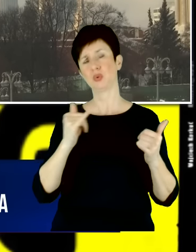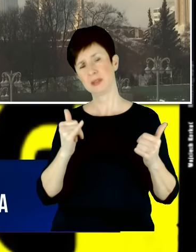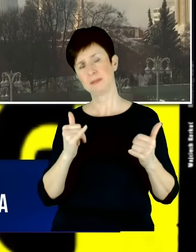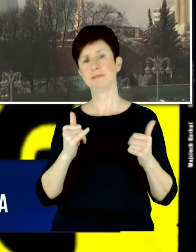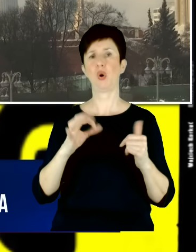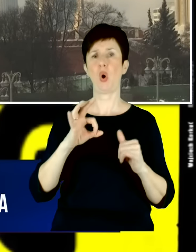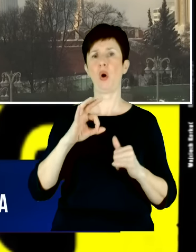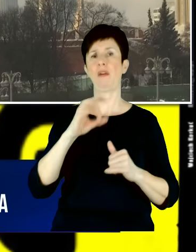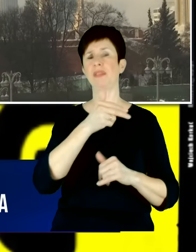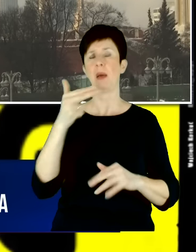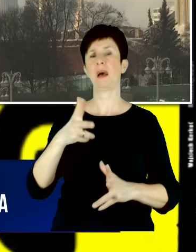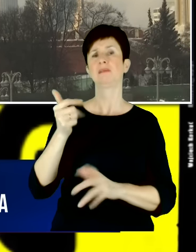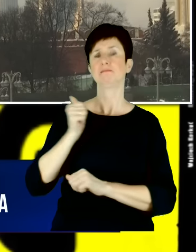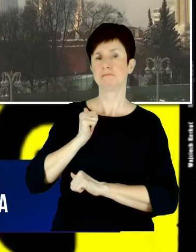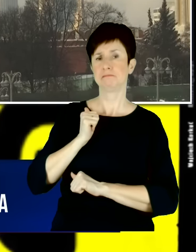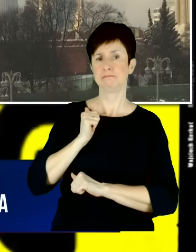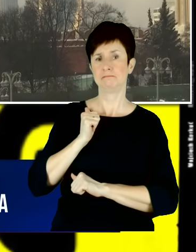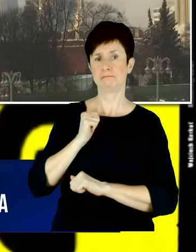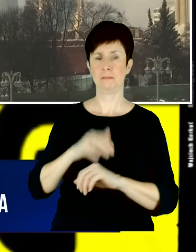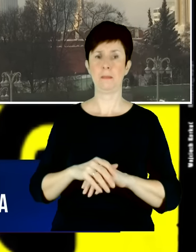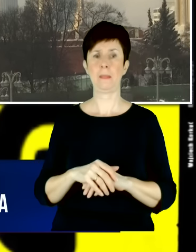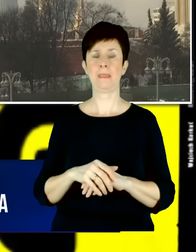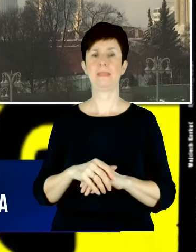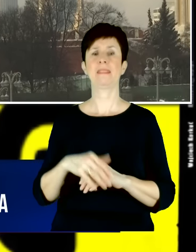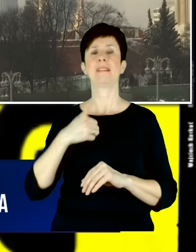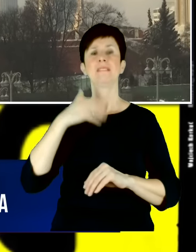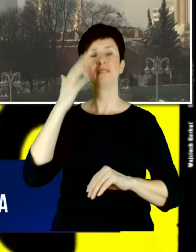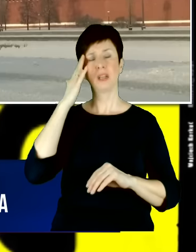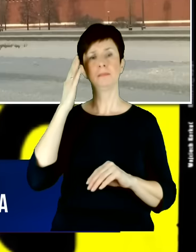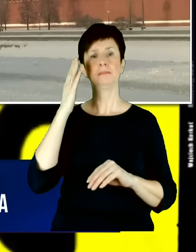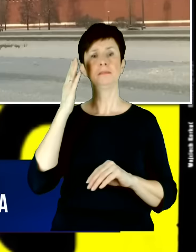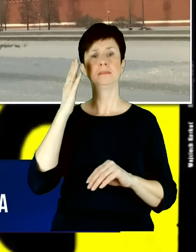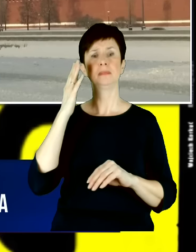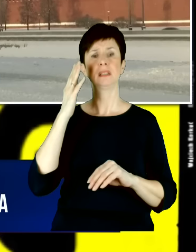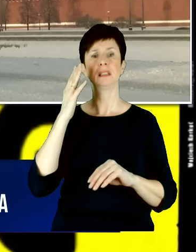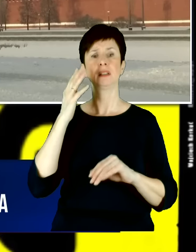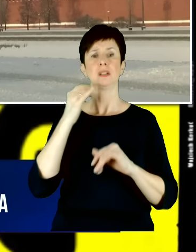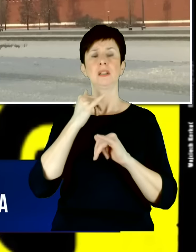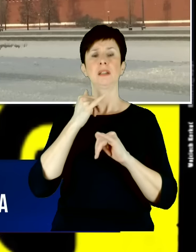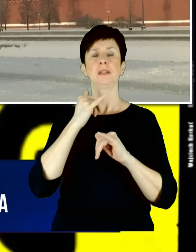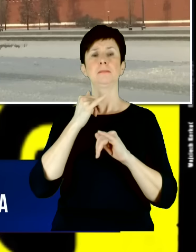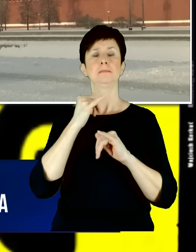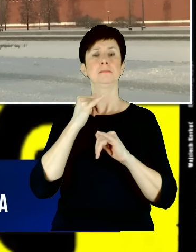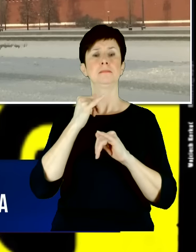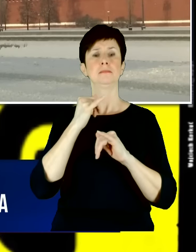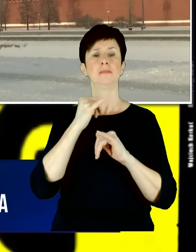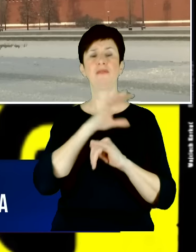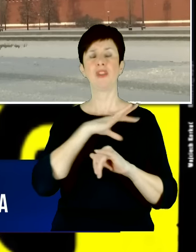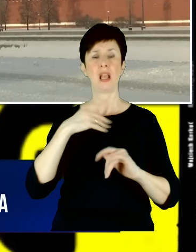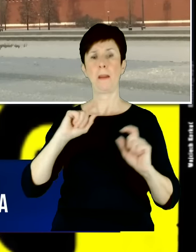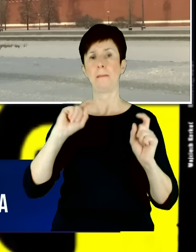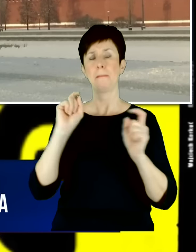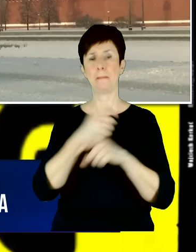Wiemy, że z punktu widzenia chociażby pewnej politycznej poprawności, czy ideologicznego zacietrzewienia wiele państw się po prostu